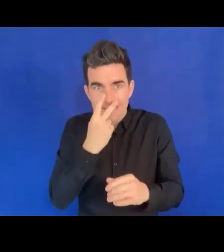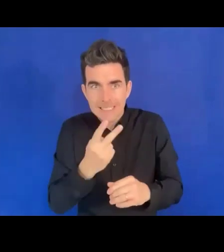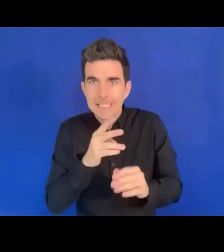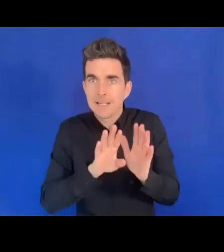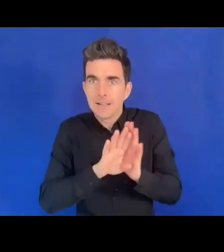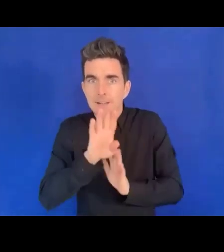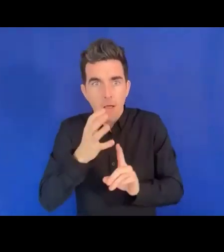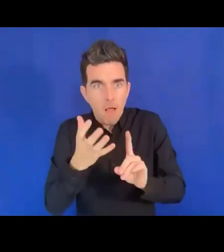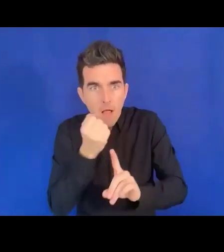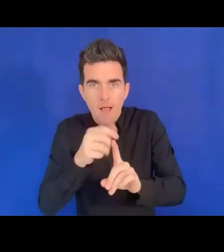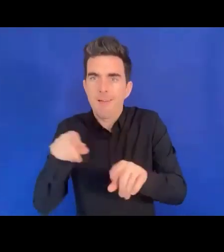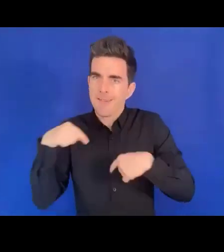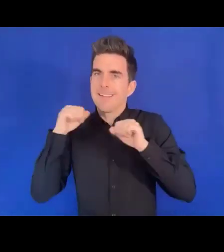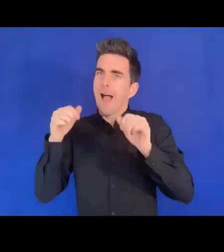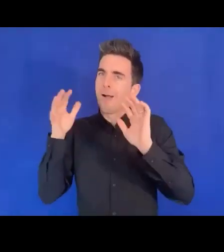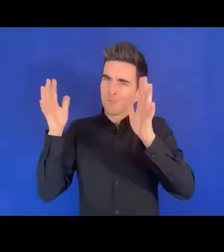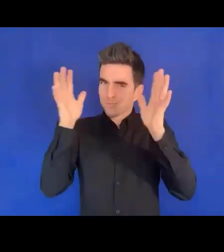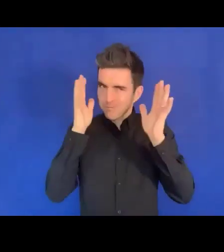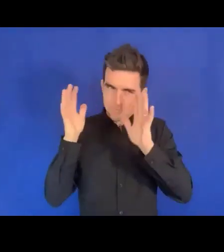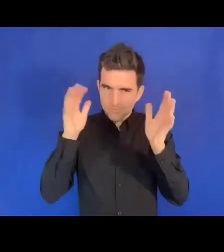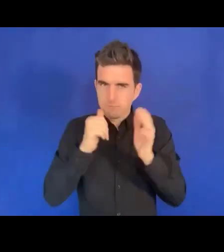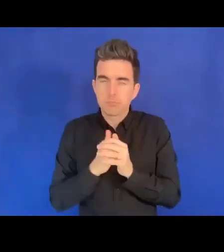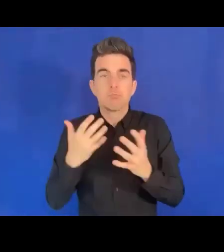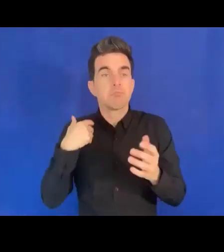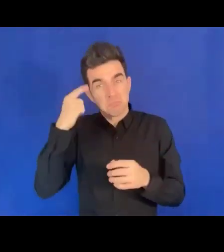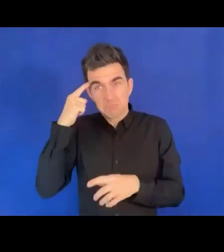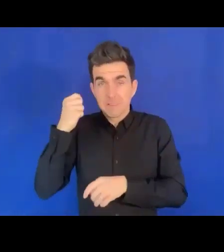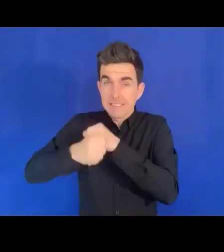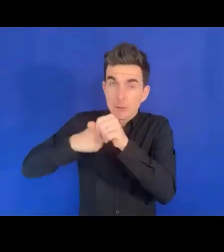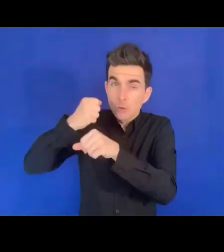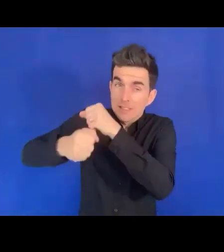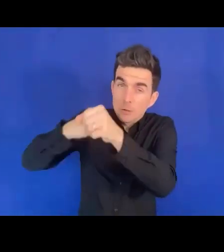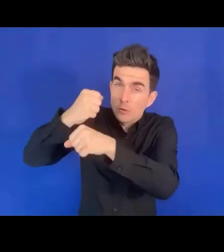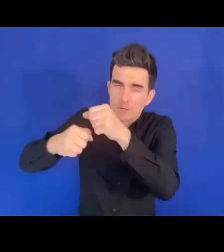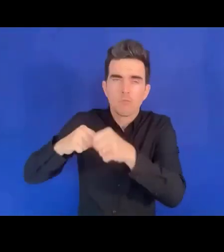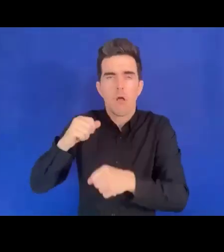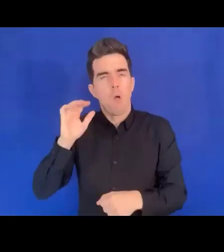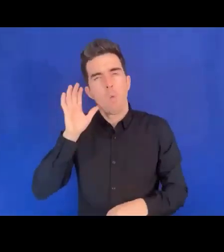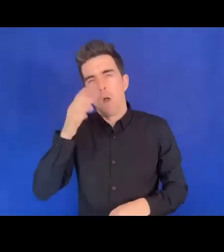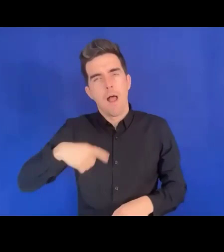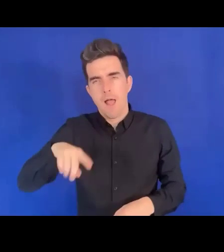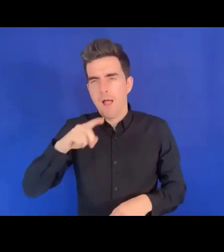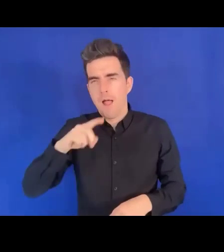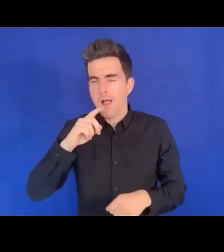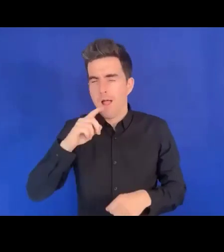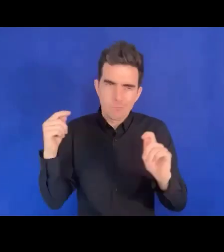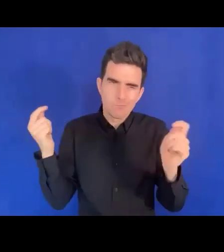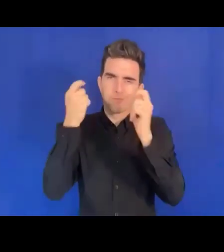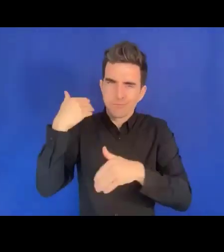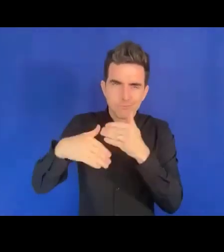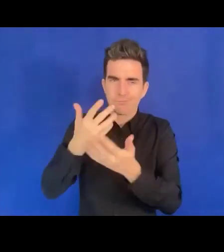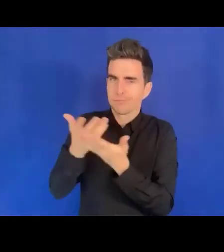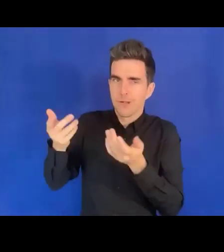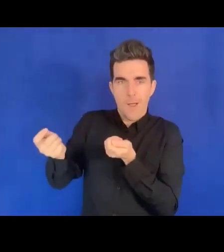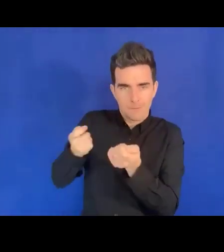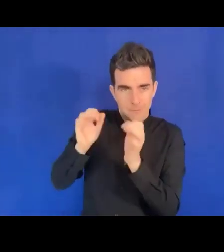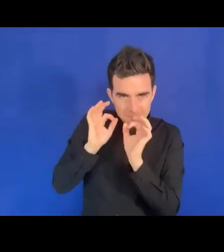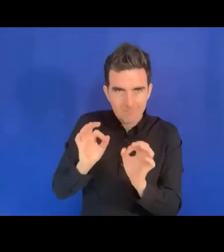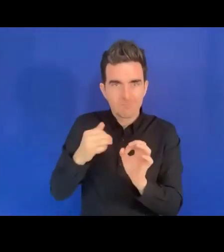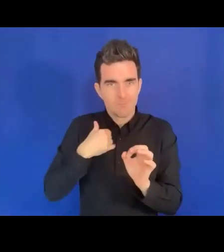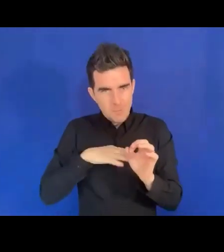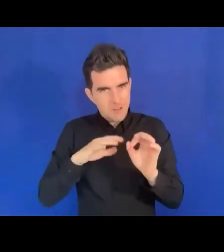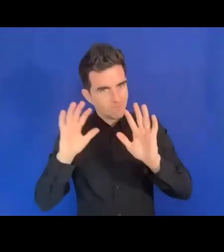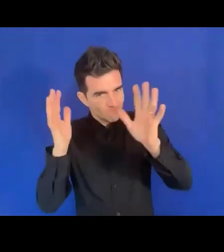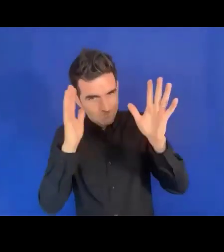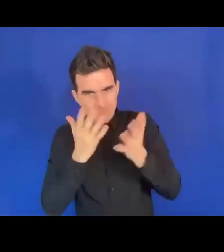locaux qui vont utiliser cet outil. Et nous allons célébrer le fait qu'il y a cette utilisation qui est répandue à